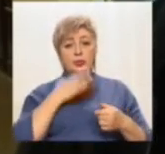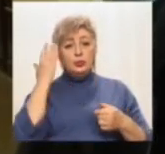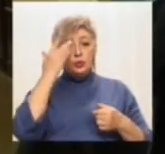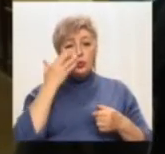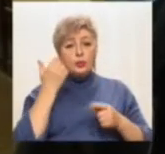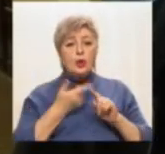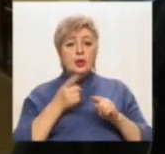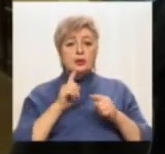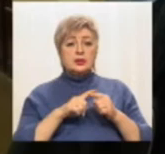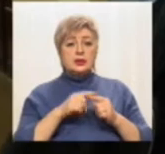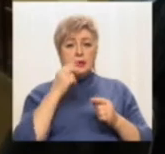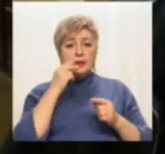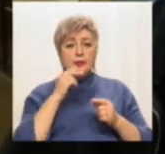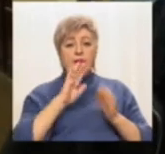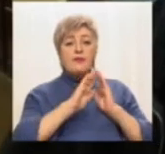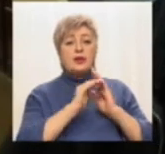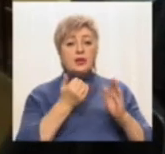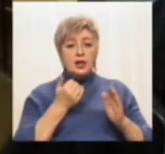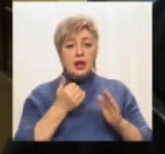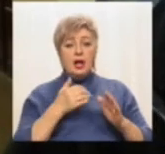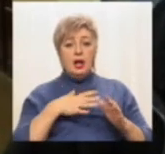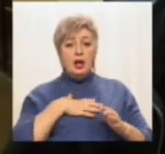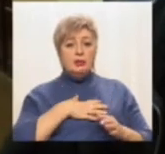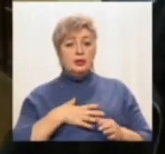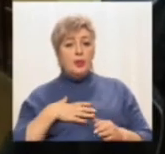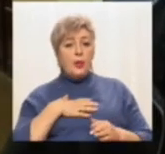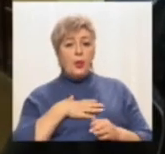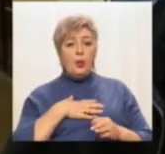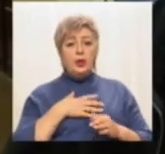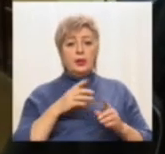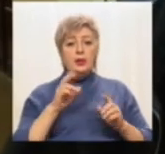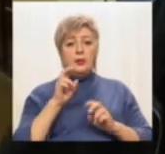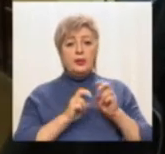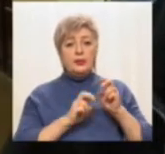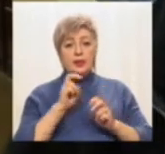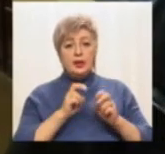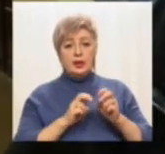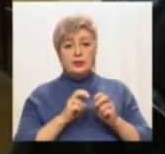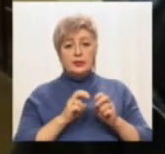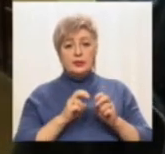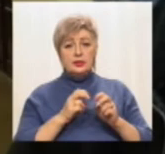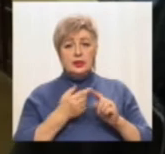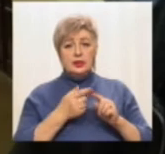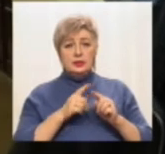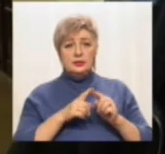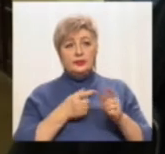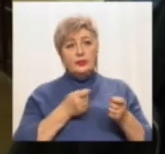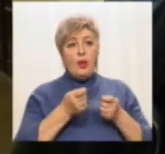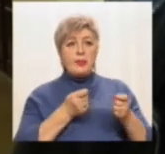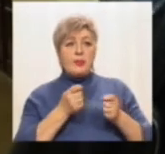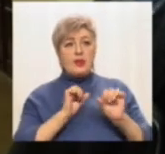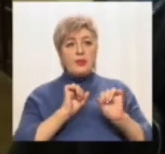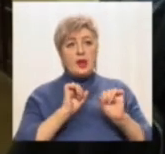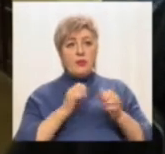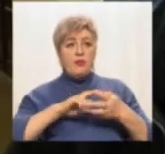це викликає якраз занепокоєння. Тобто, підприємство, це має ознаки маніпулювання якимись поняттями. І